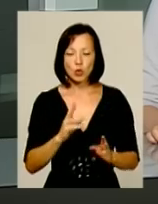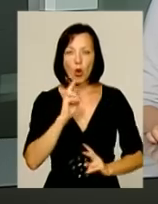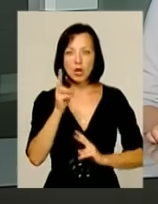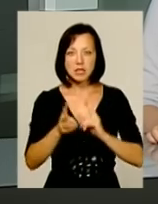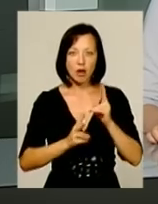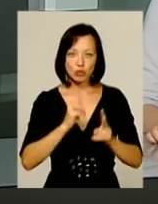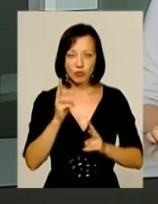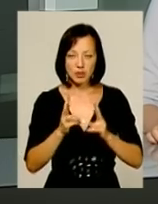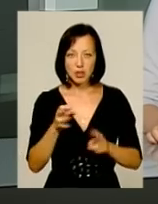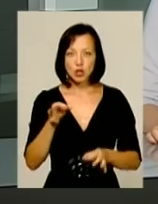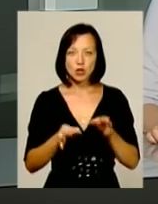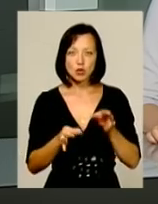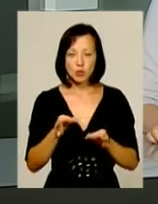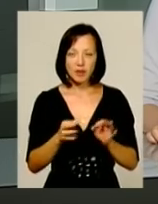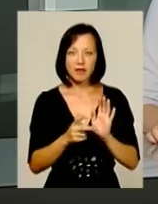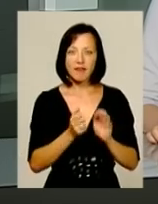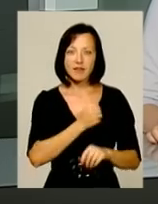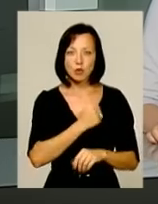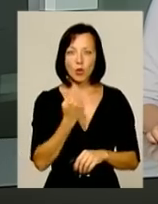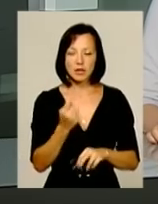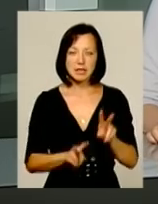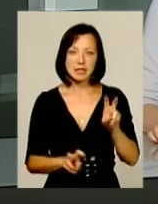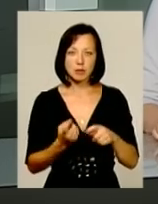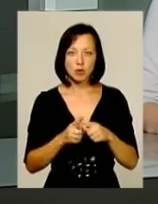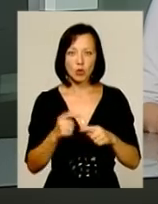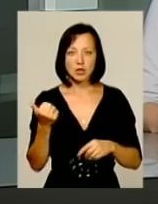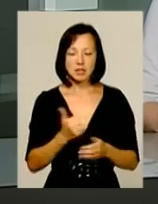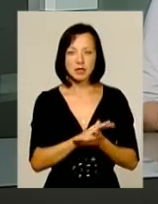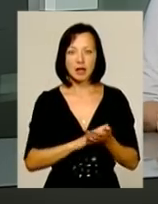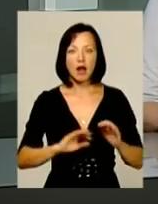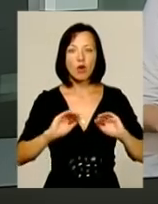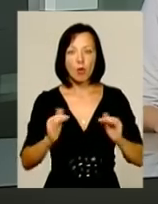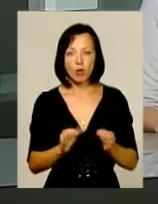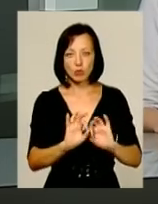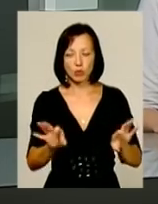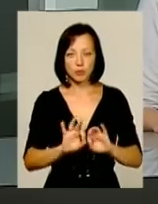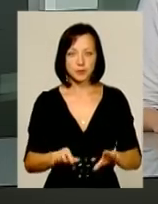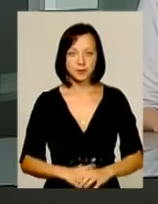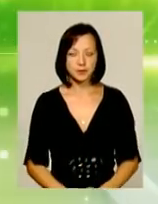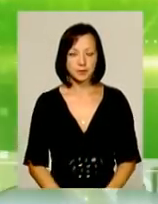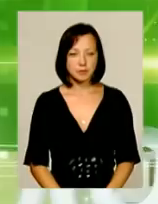оскаржувати. Суд над військовим – одна із тем цього тижня. Далі коротко про головні події.